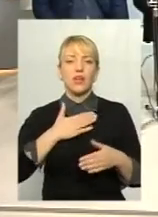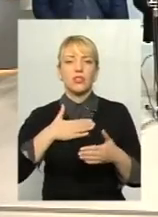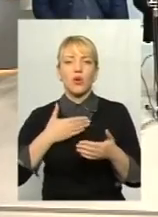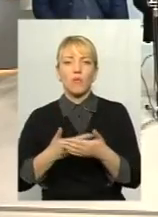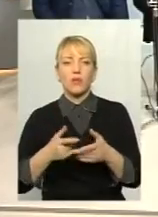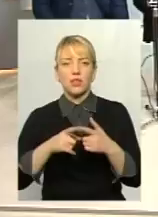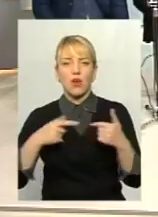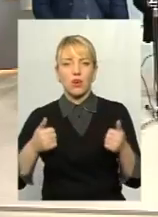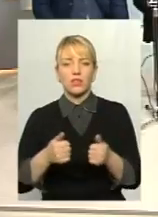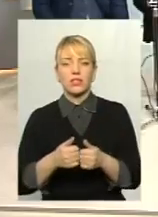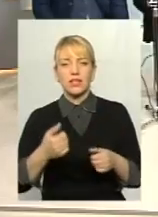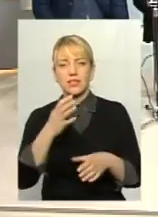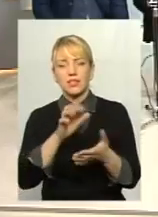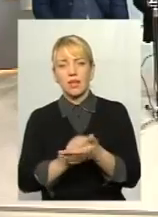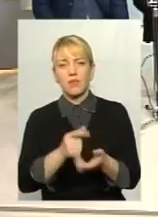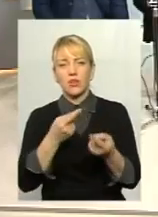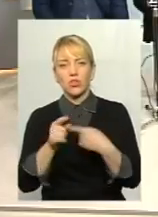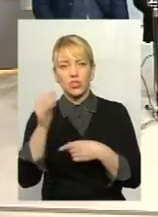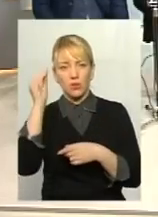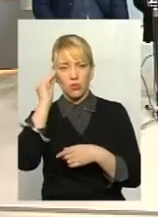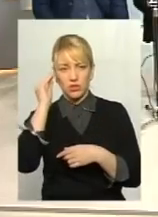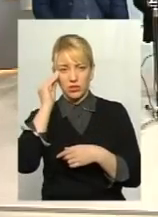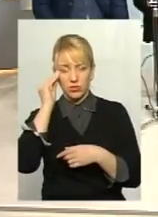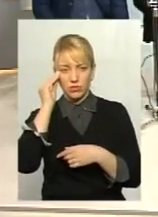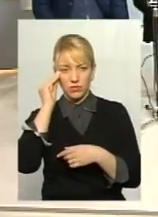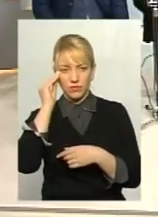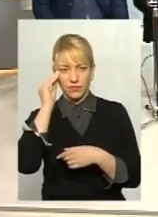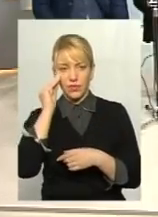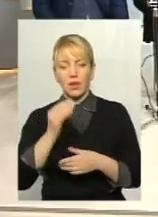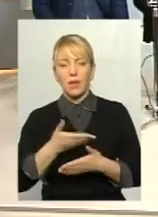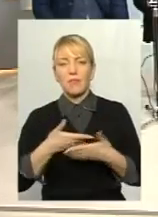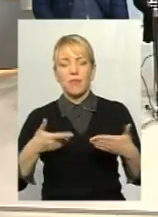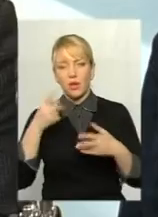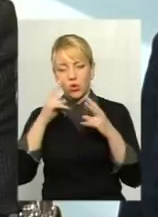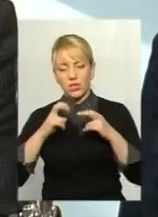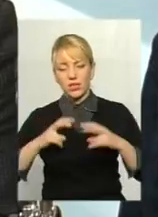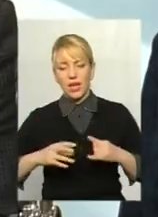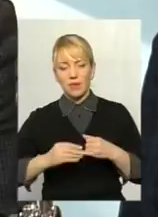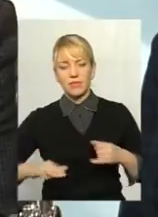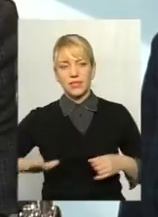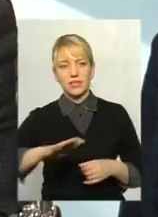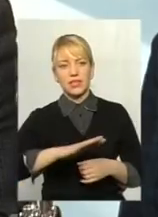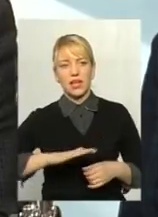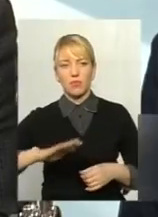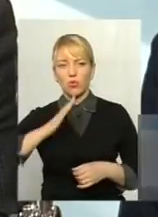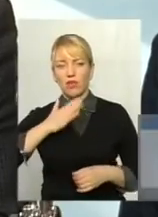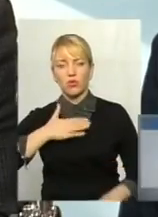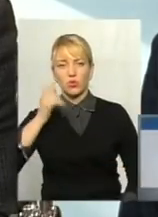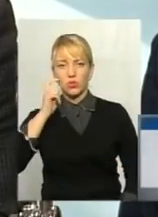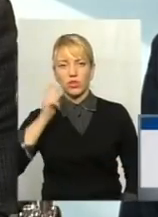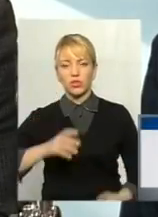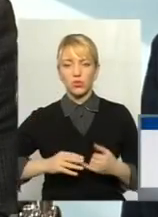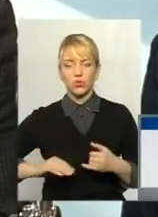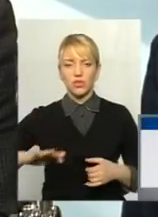займає дещо іншу позицію. Ми розглядаємо землю, нашу українську землю,